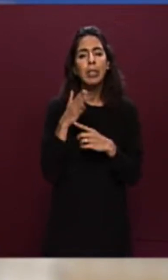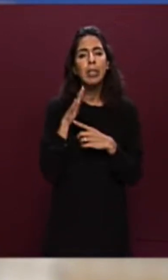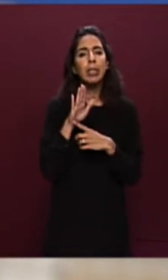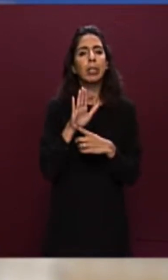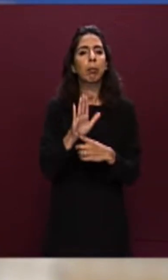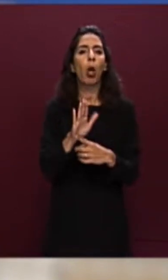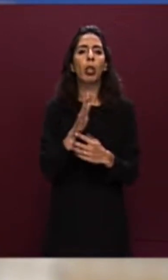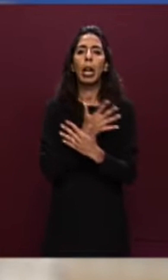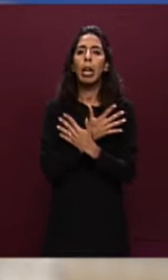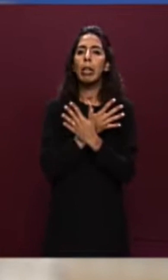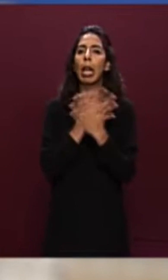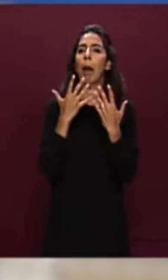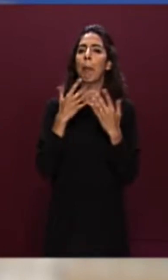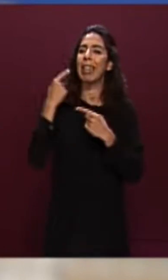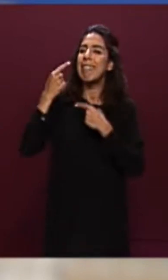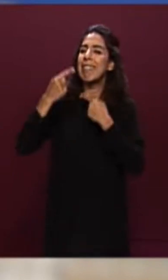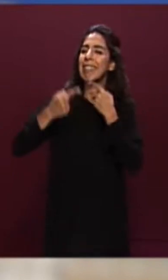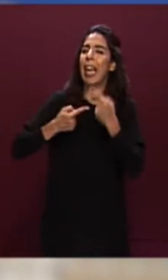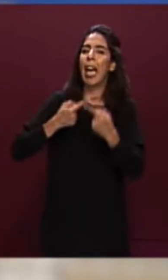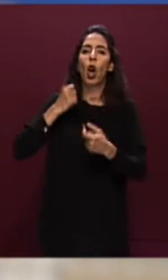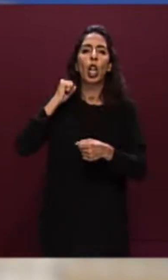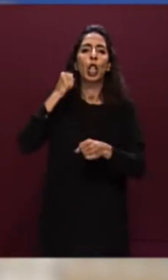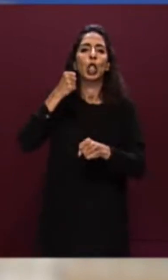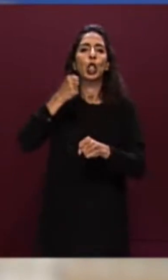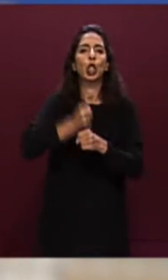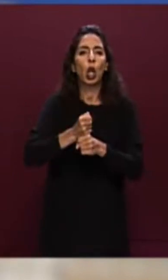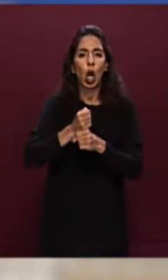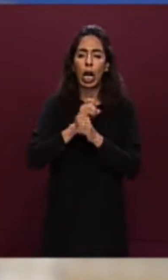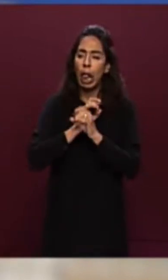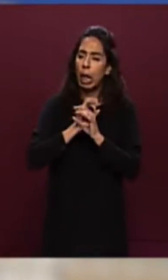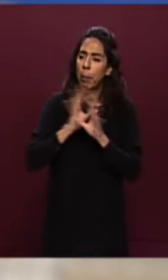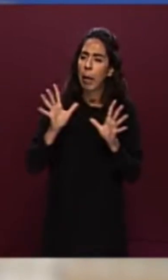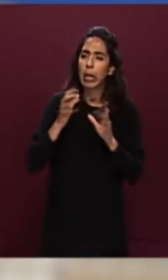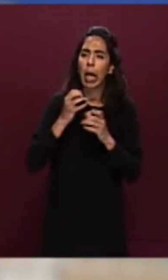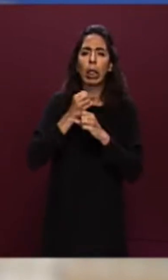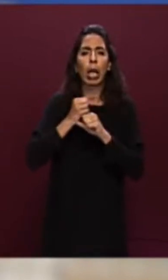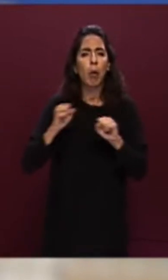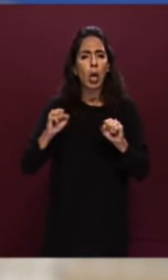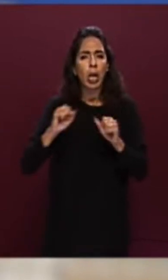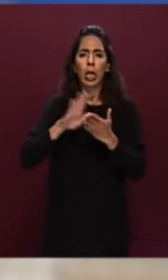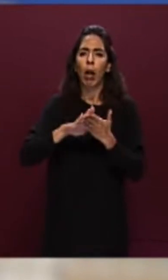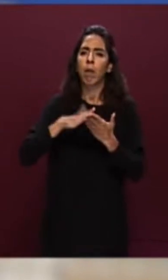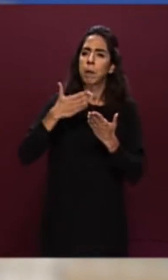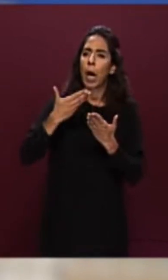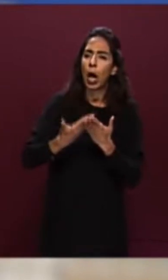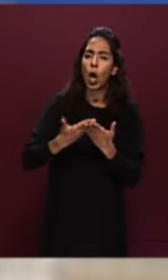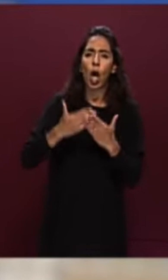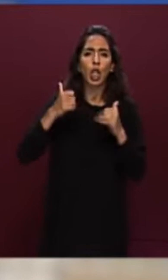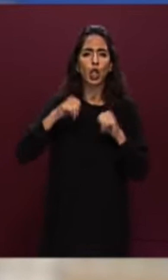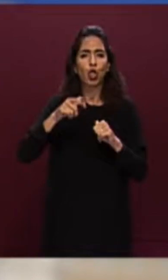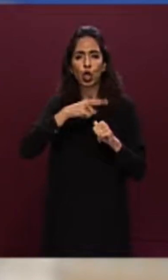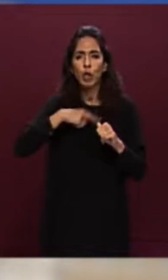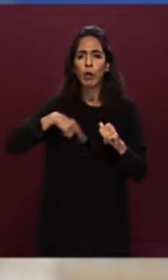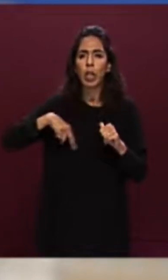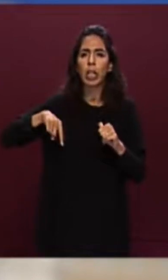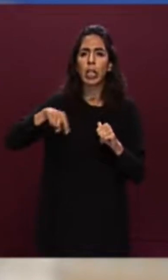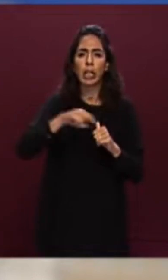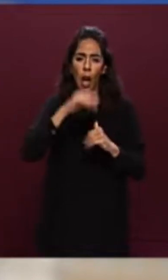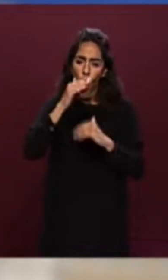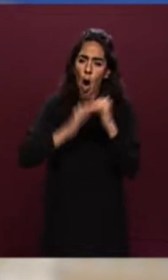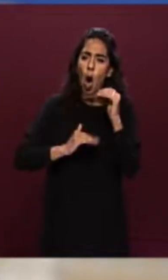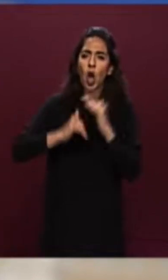storia in cui libertà, democrazia e tutti i valori della nostra civiltà sono stati